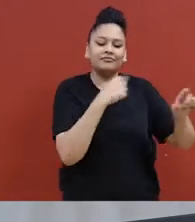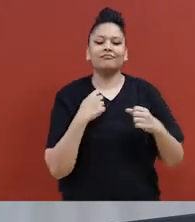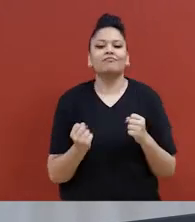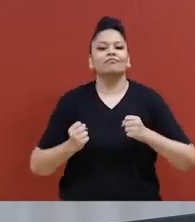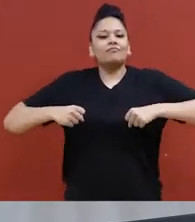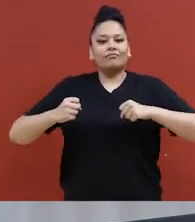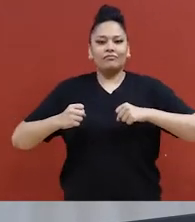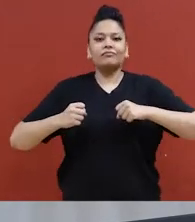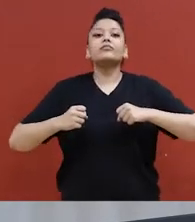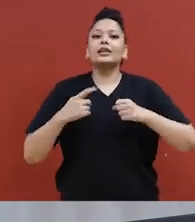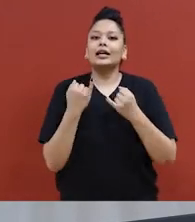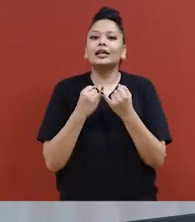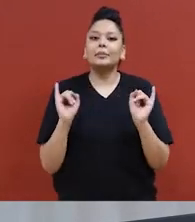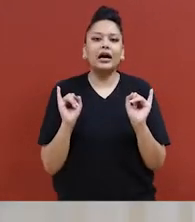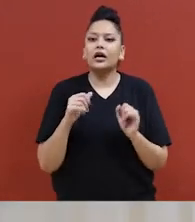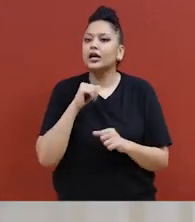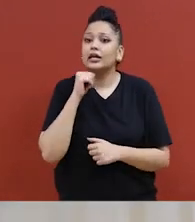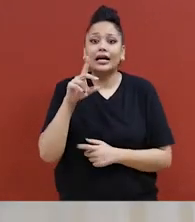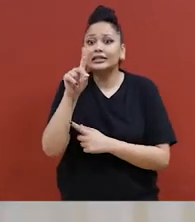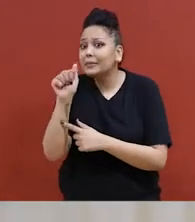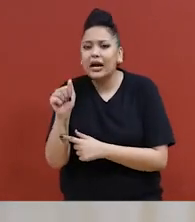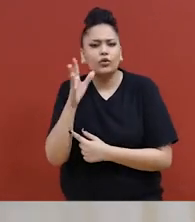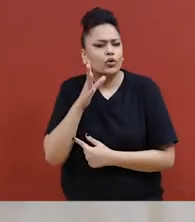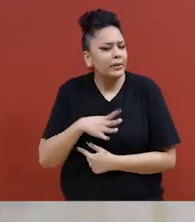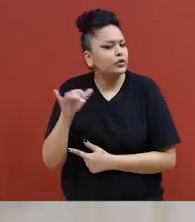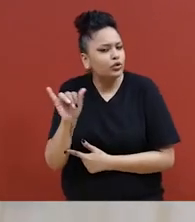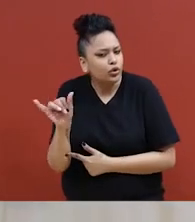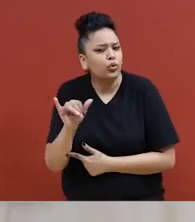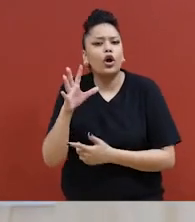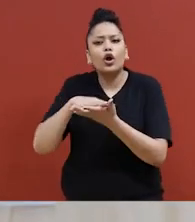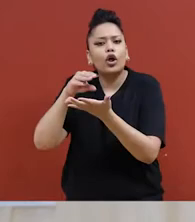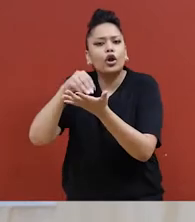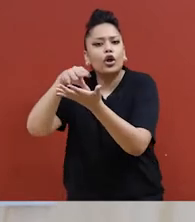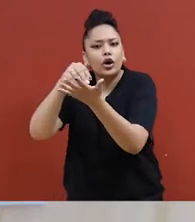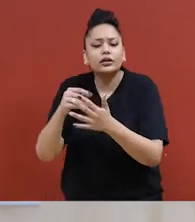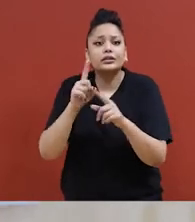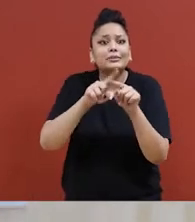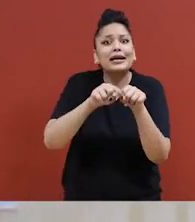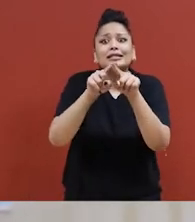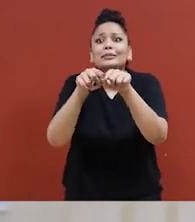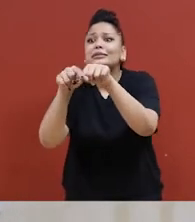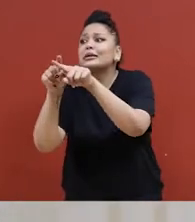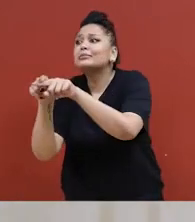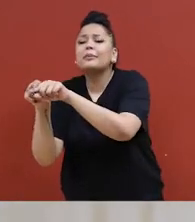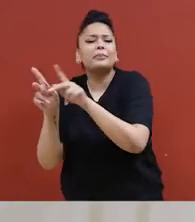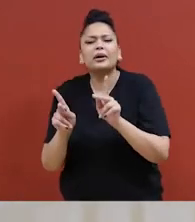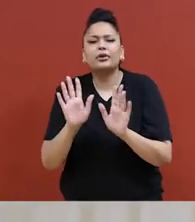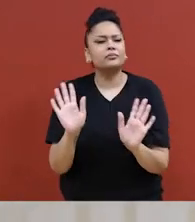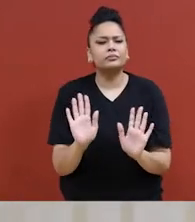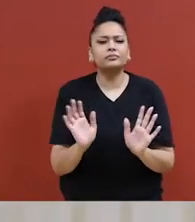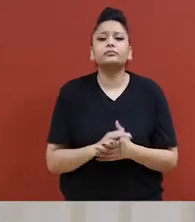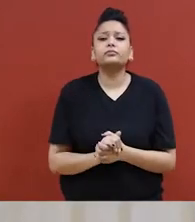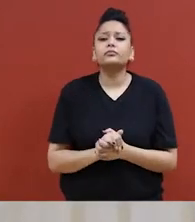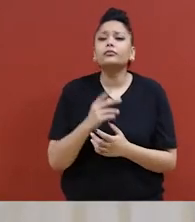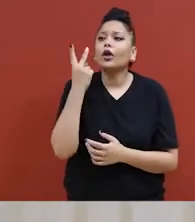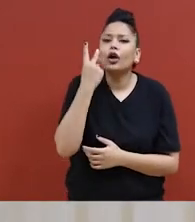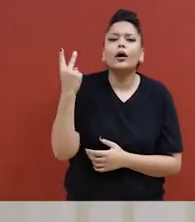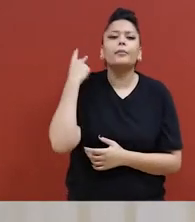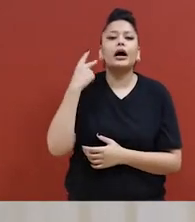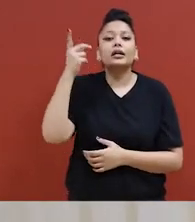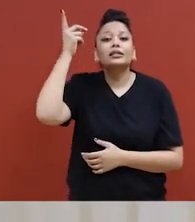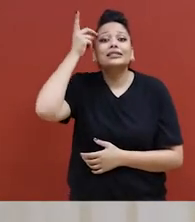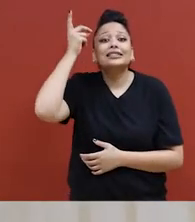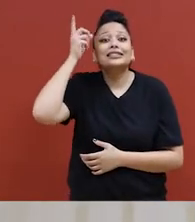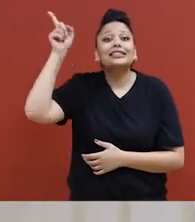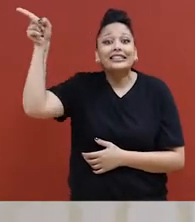non handicapées. On nous apprend que nous devons être dépendants des autres. Il suffit de se rappeler Walt